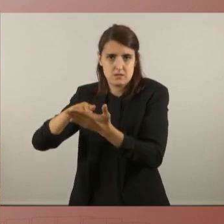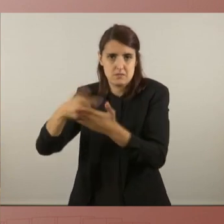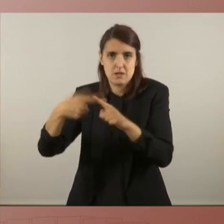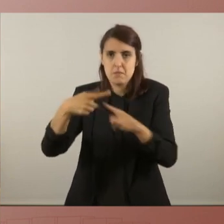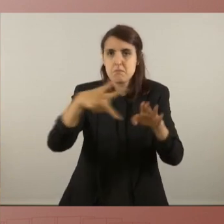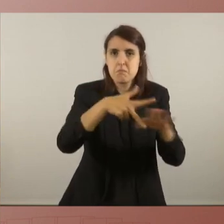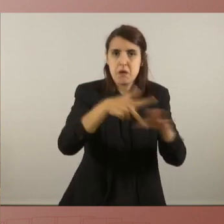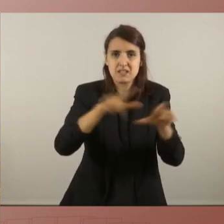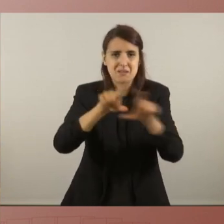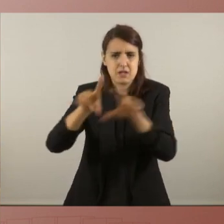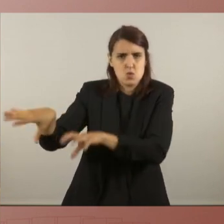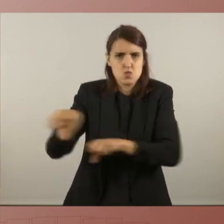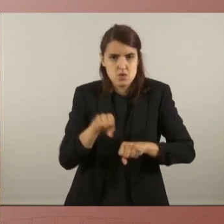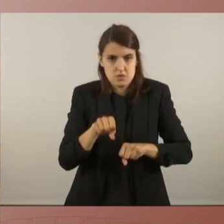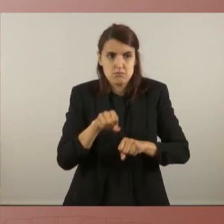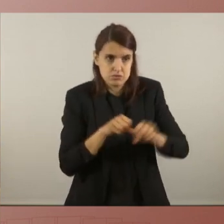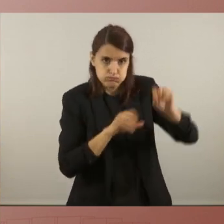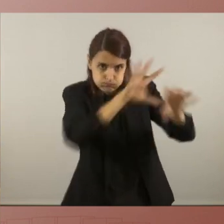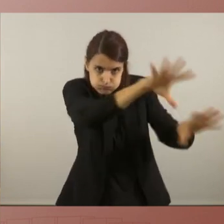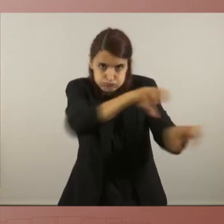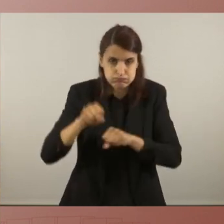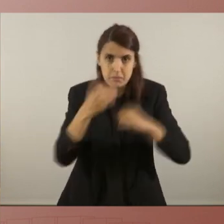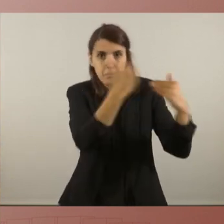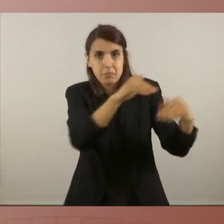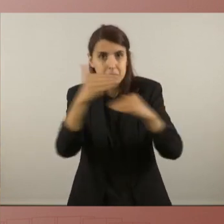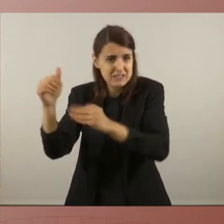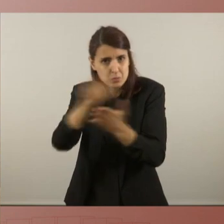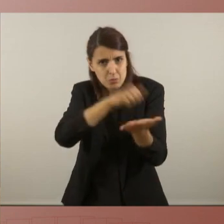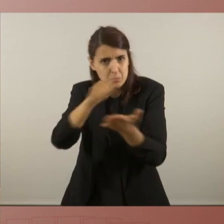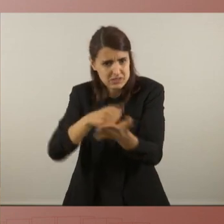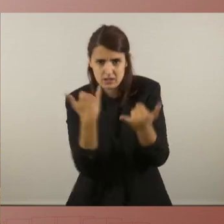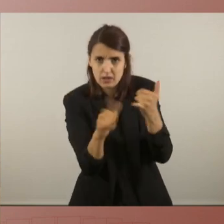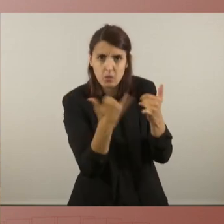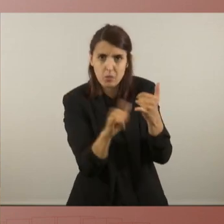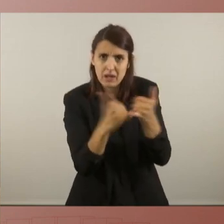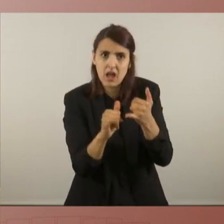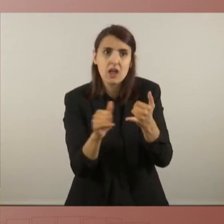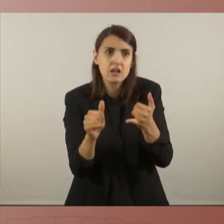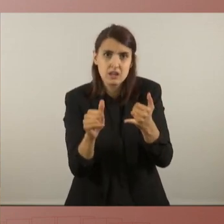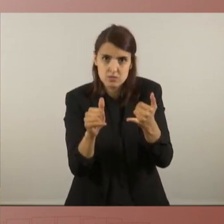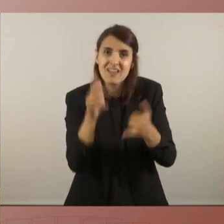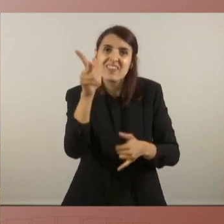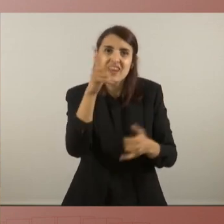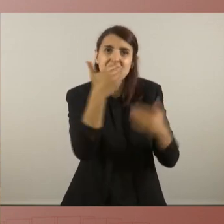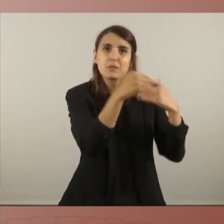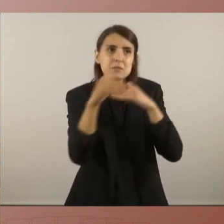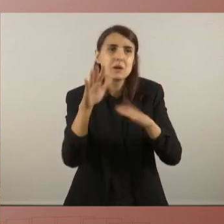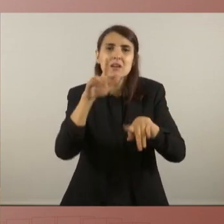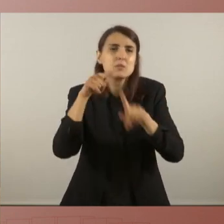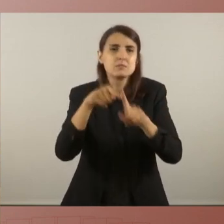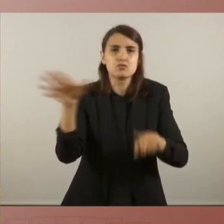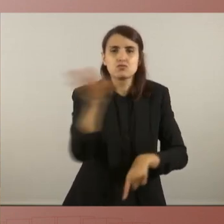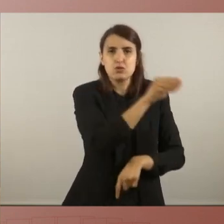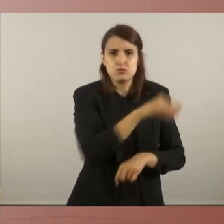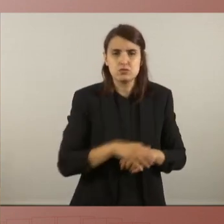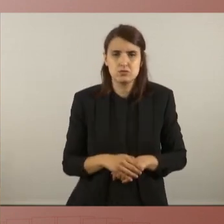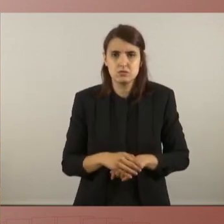cal expropiar tots aquests pisos garantir el dret a l'habitatge per a tothom perquè això no és només que la punta de l'Isabert